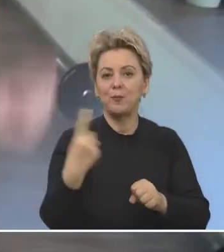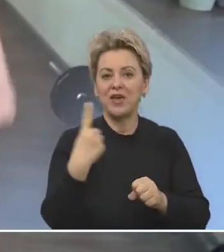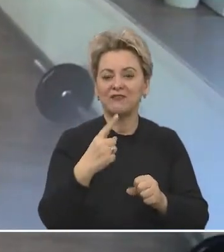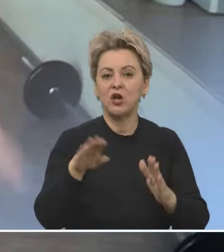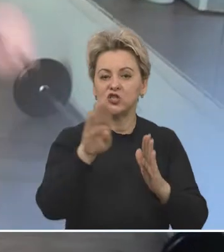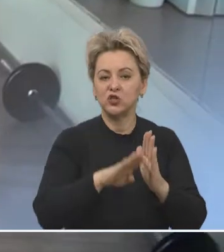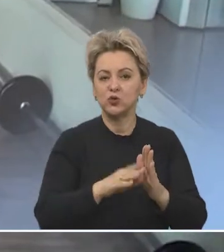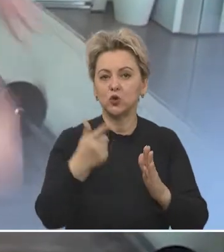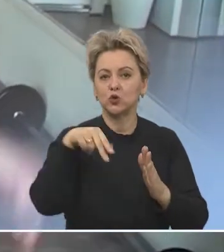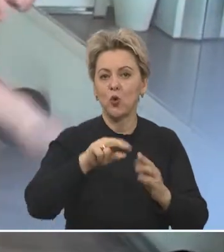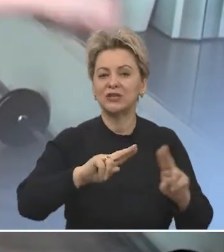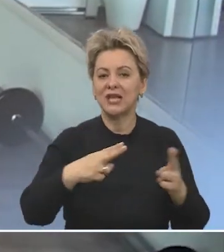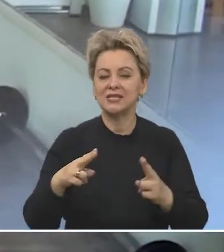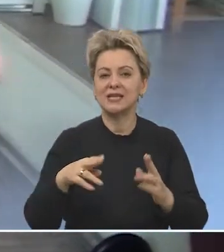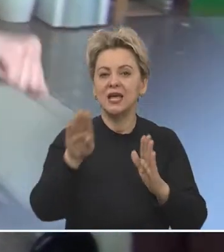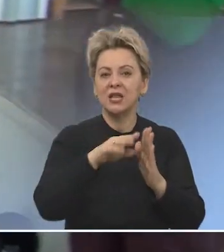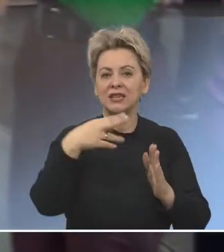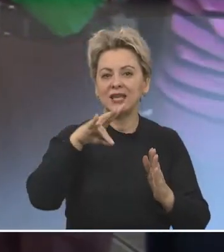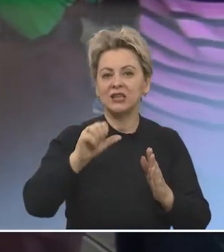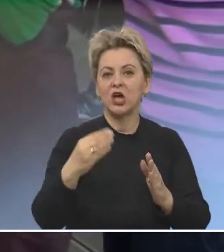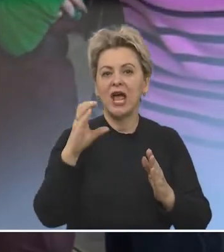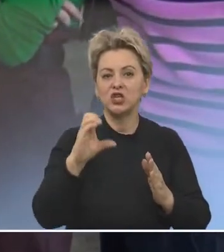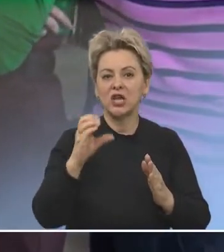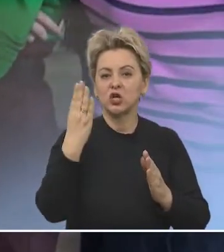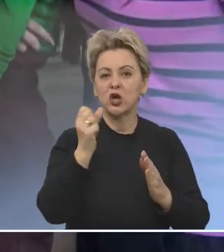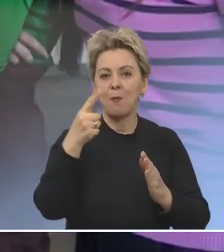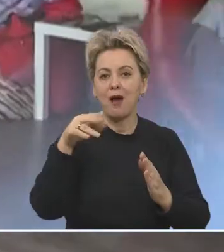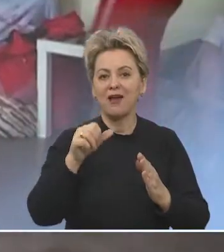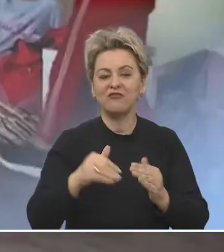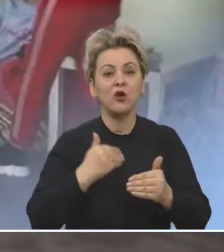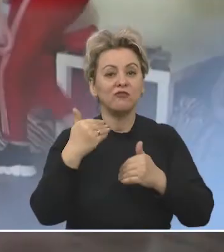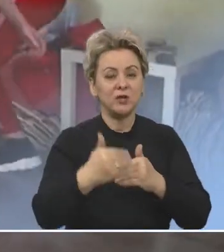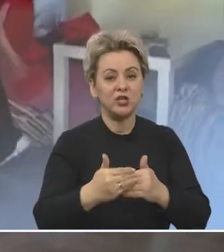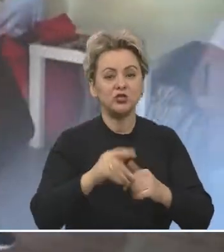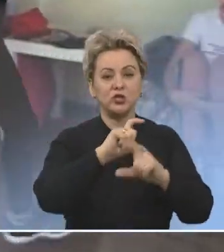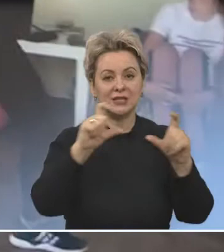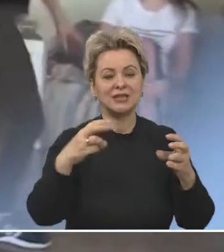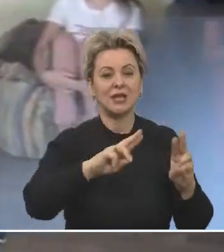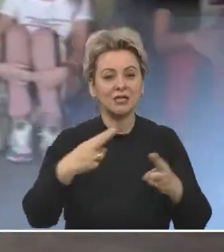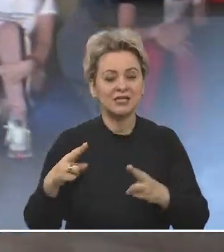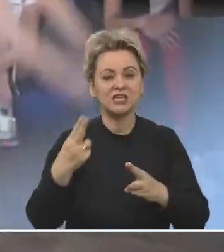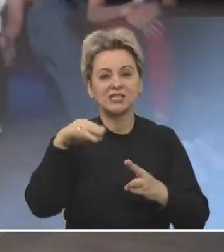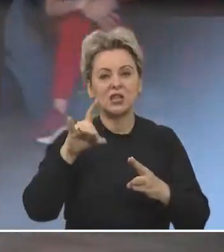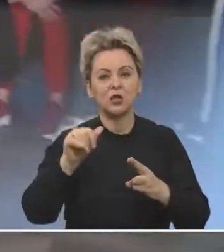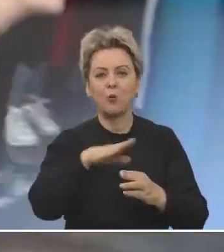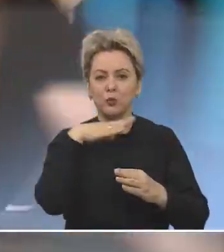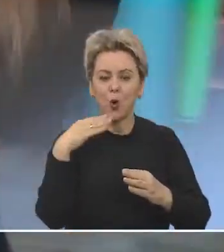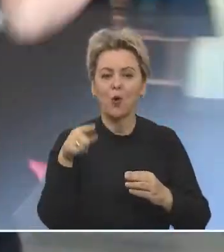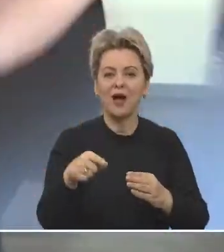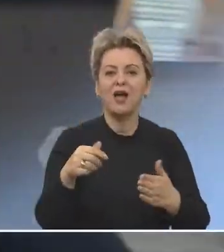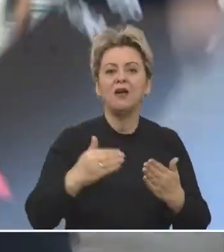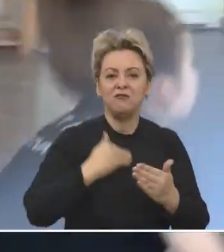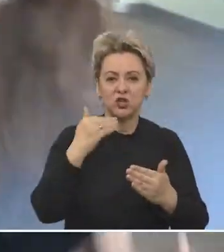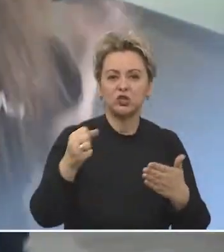победитель первого сезона шоу-танцы на канале Тенте Эльшат Шабаев. Впереди у студии современного танца «Стендап» еще